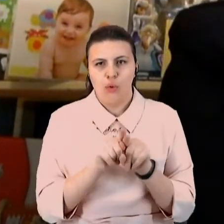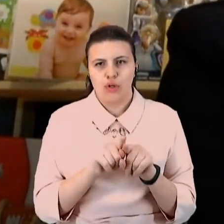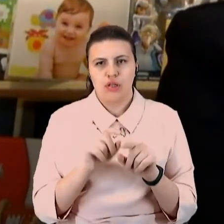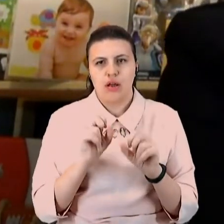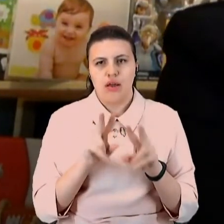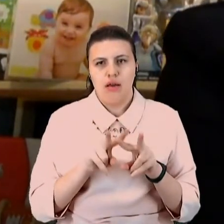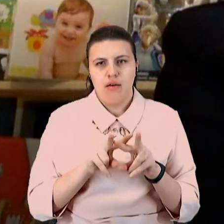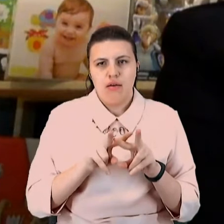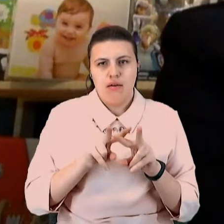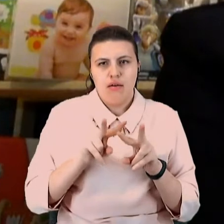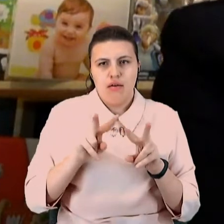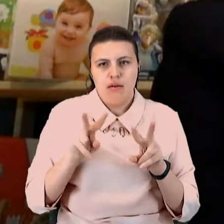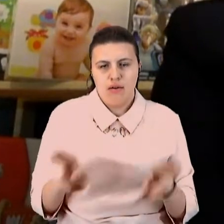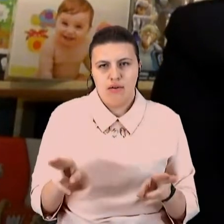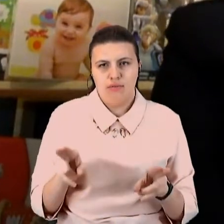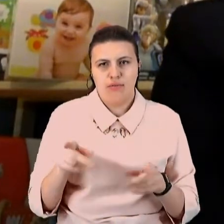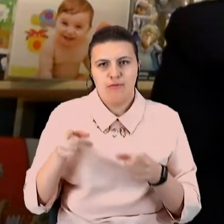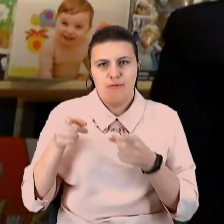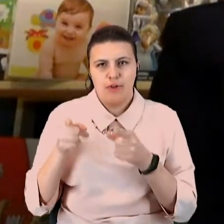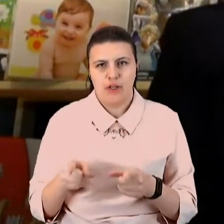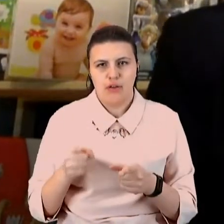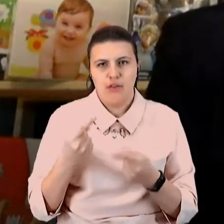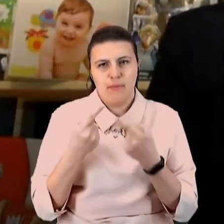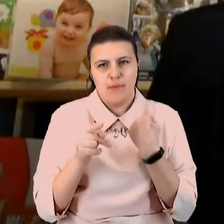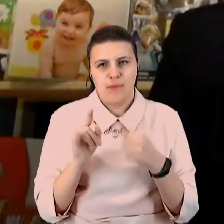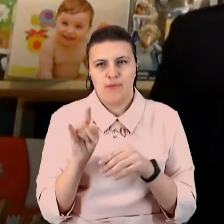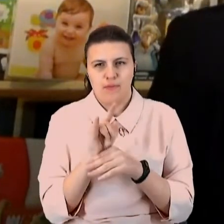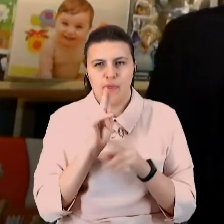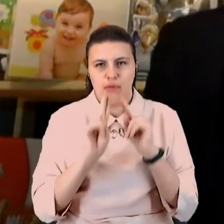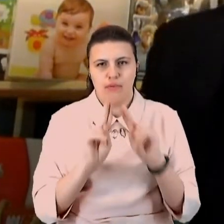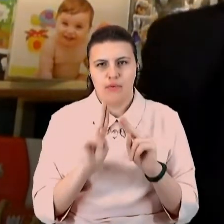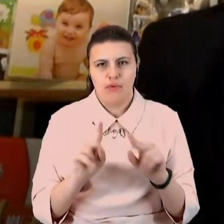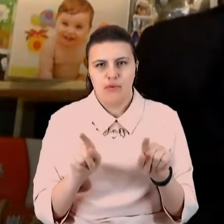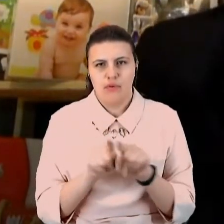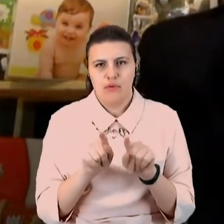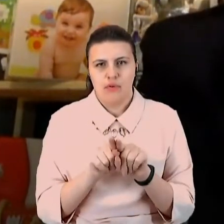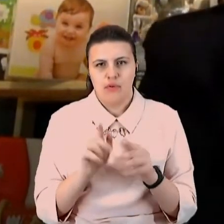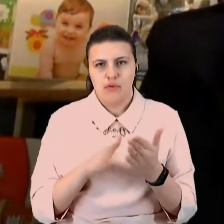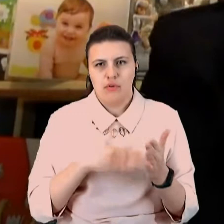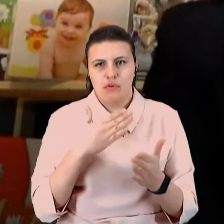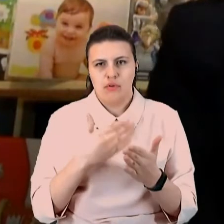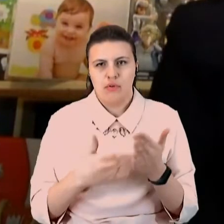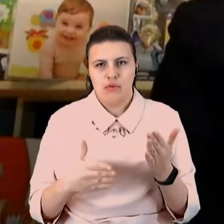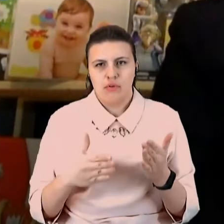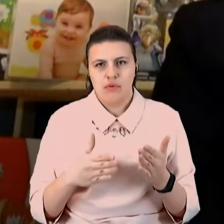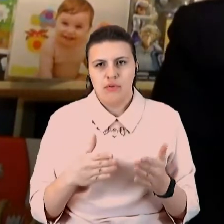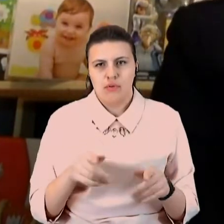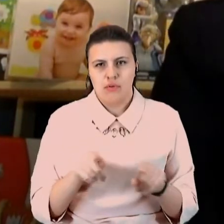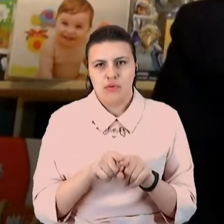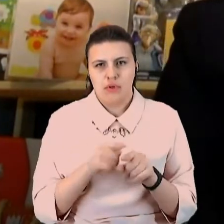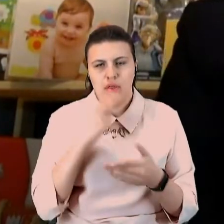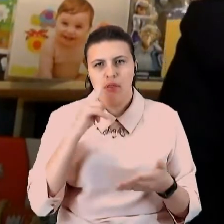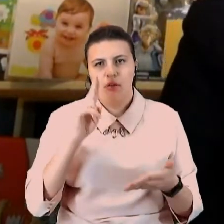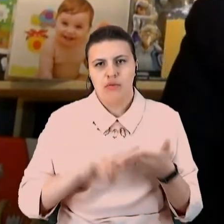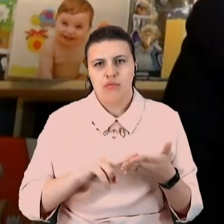бренду, без вітери S, в даному випадку, і маркування у нас зовсім таке, часткове. Тут навіть є знак